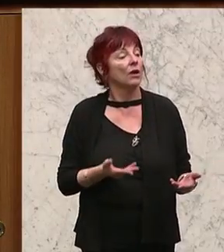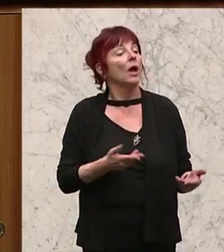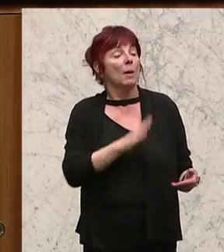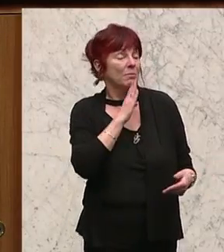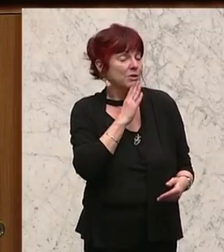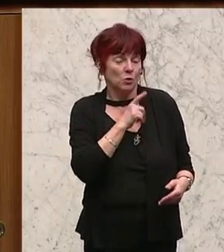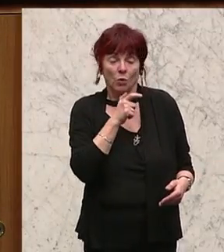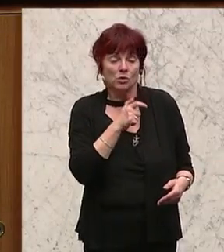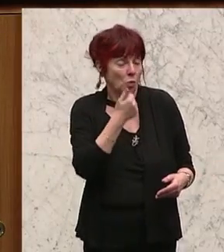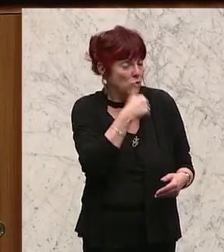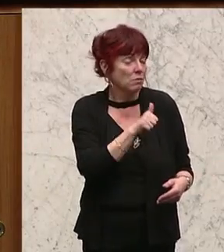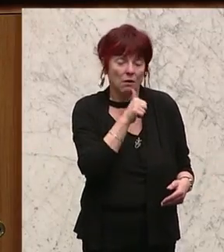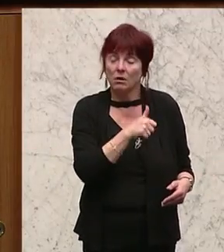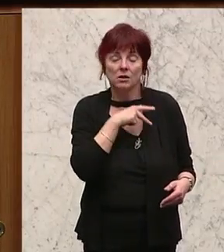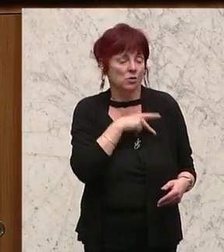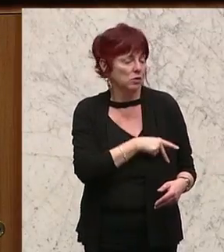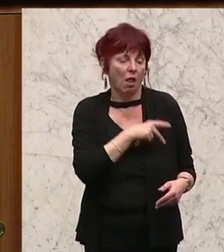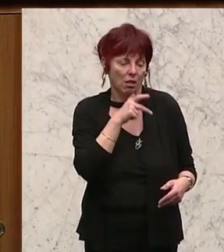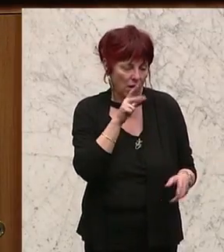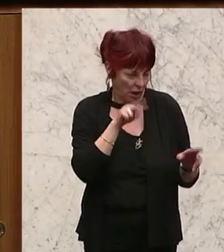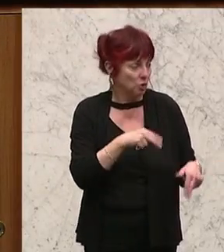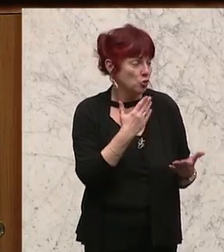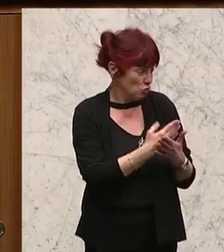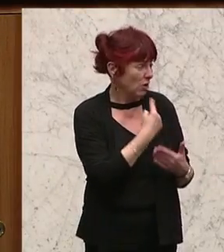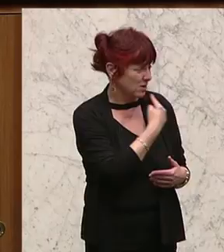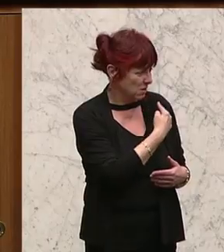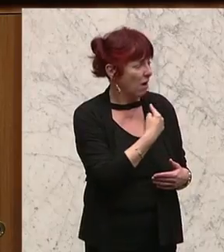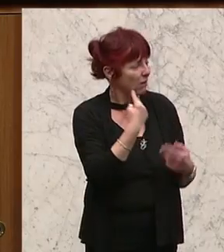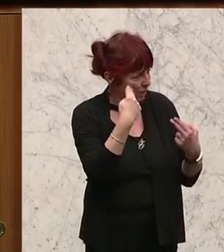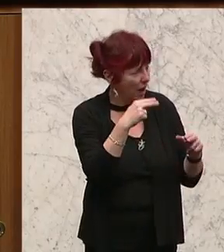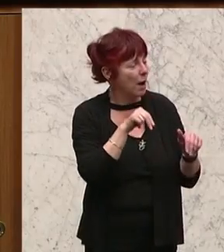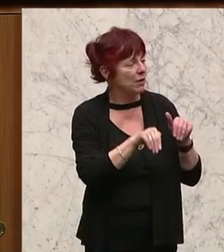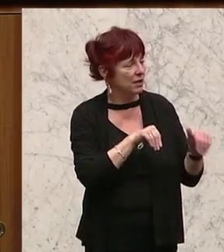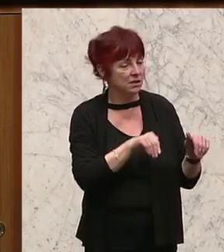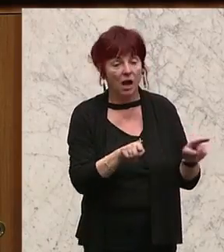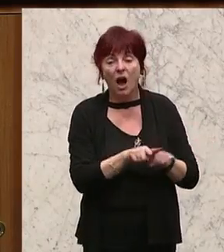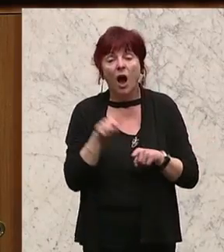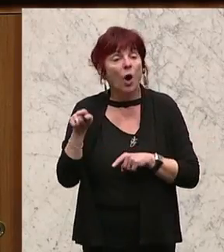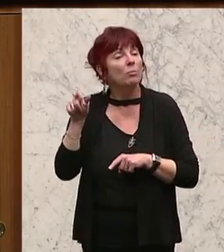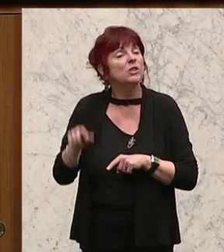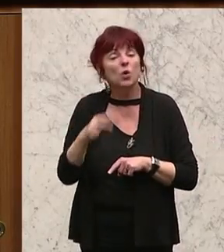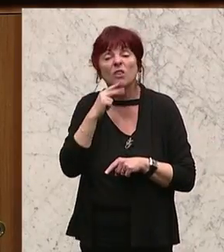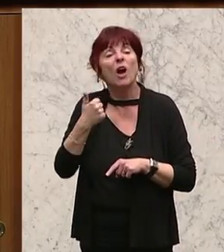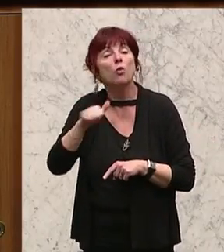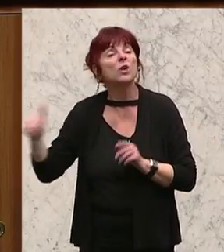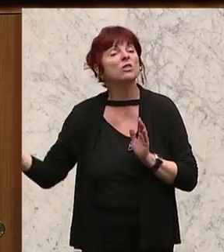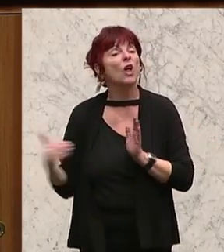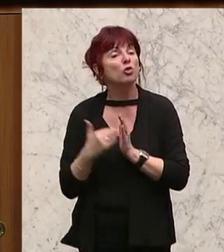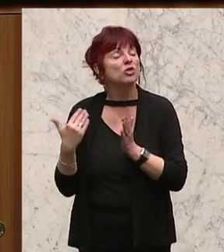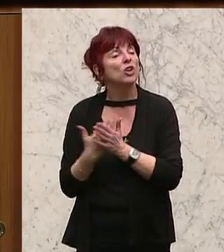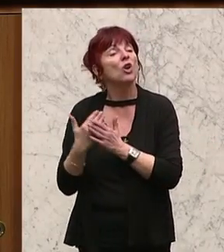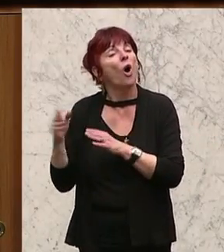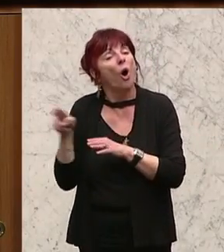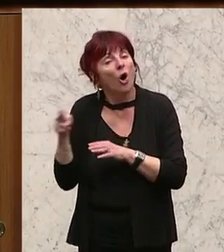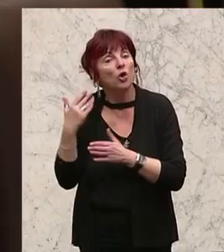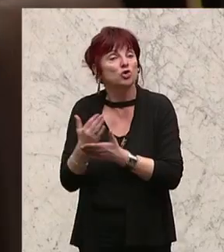gerecht. Da kann man reden, wie man will, und es ist auch nicht gerecht, denen, die 100.000 Euro an Agrargeldern und Förderungen bekommen, die Sozialversicherung in diesem